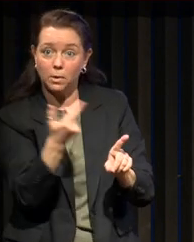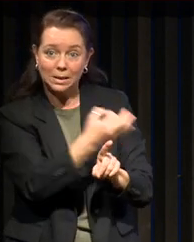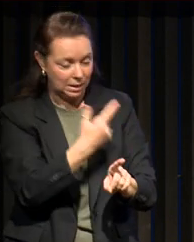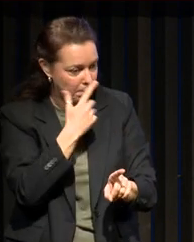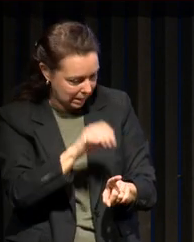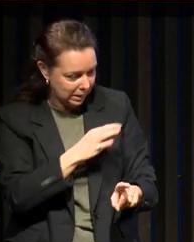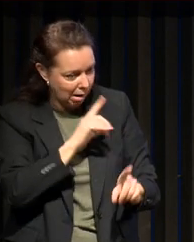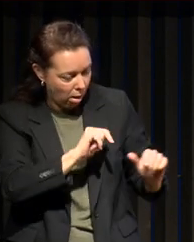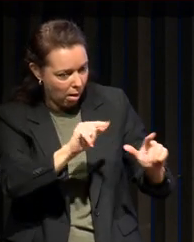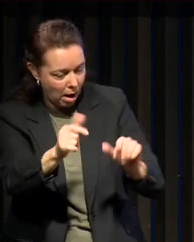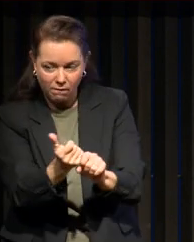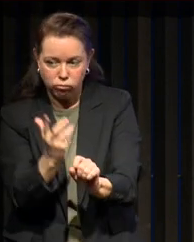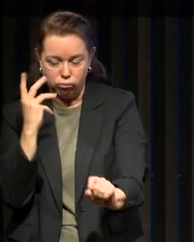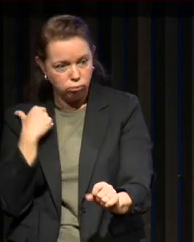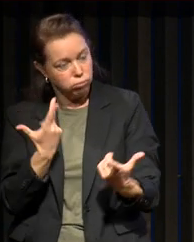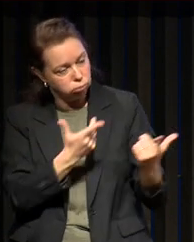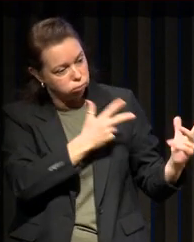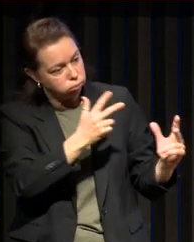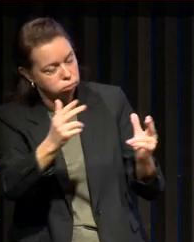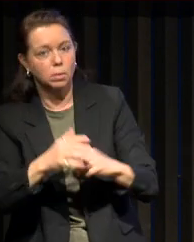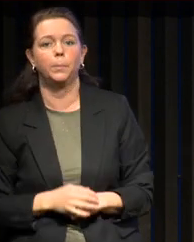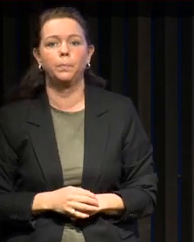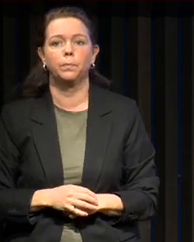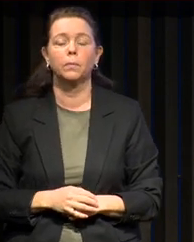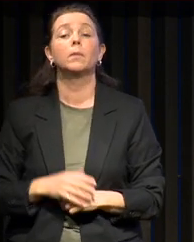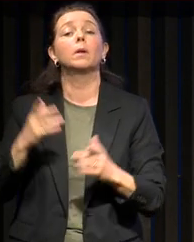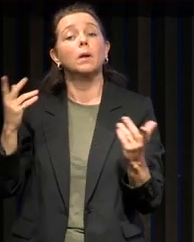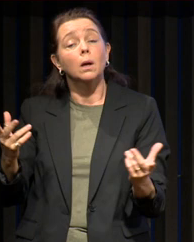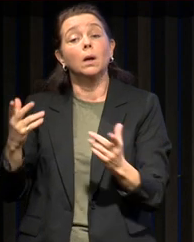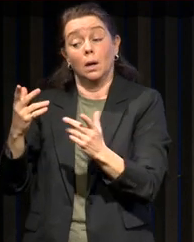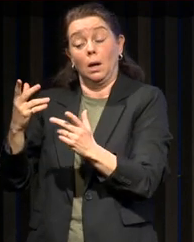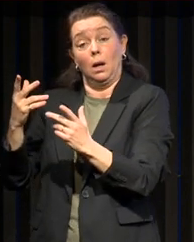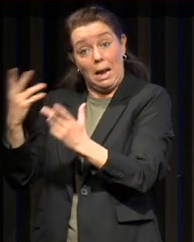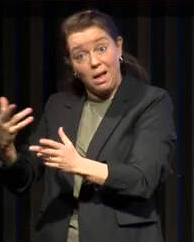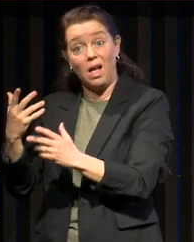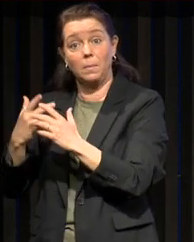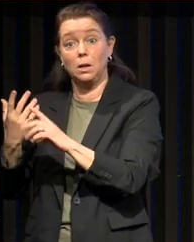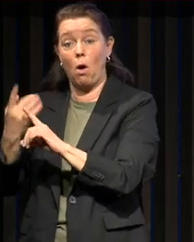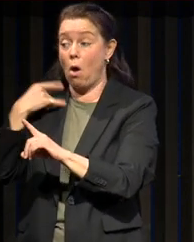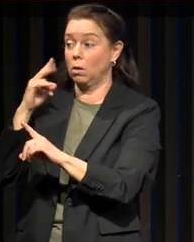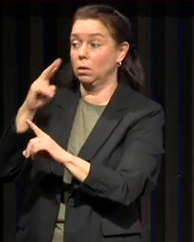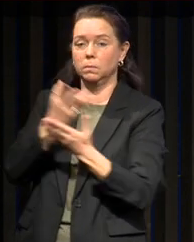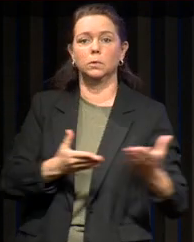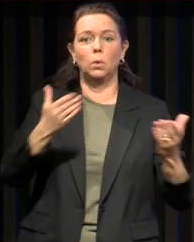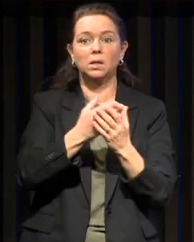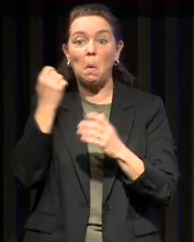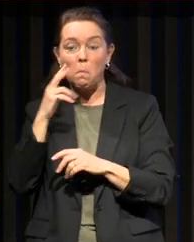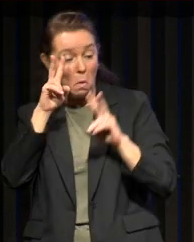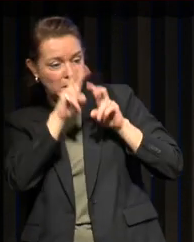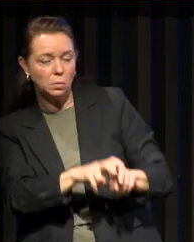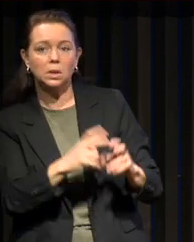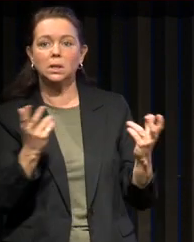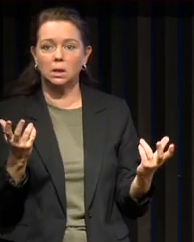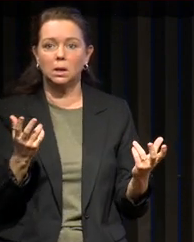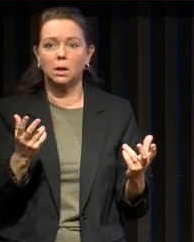fréquence variable depuis quelques années. J'ai encore rien trouvé dans la littérature médicale qui jette beaucoup de lumière sur ces cas. Et comme le patient est susceptible de revenir entre